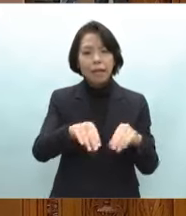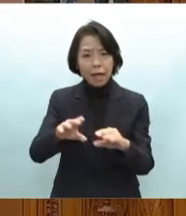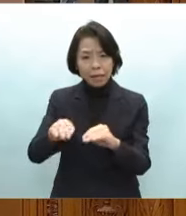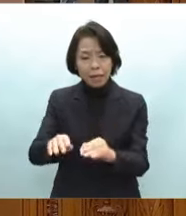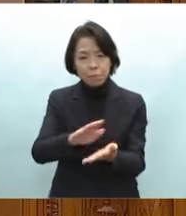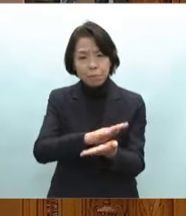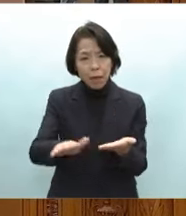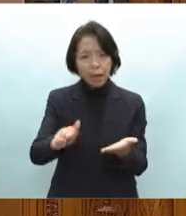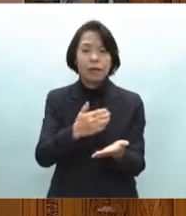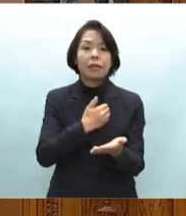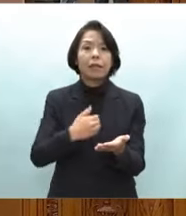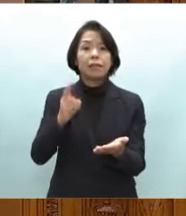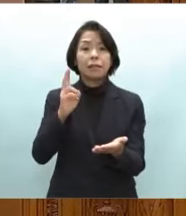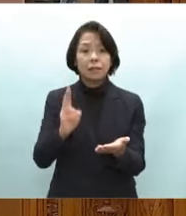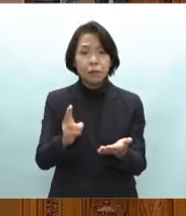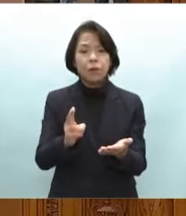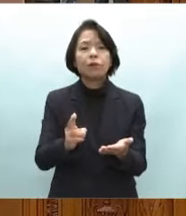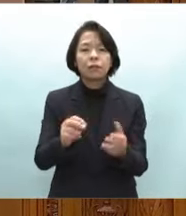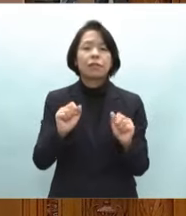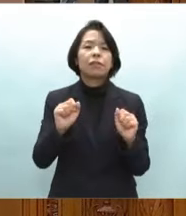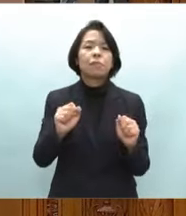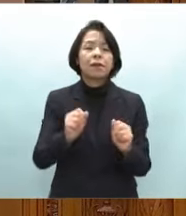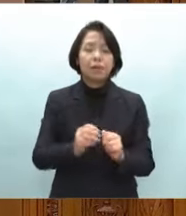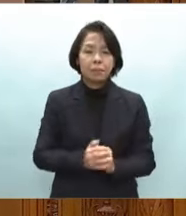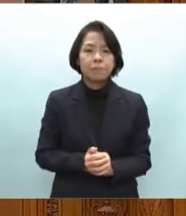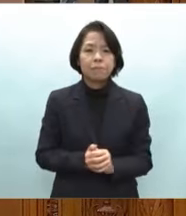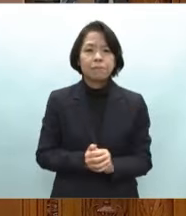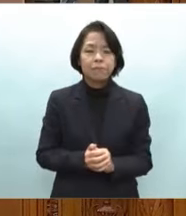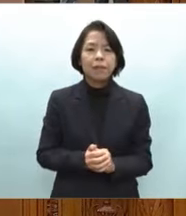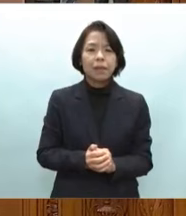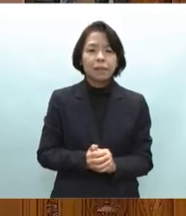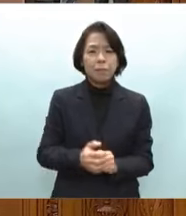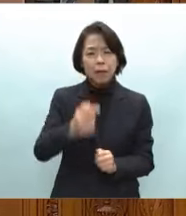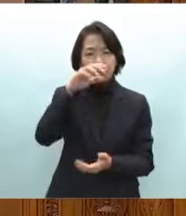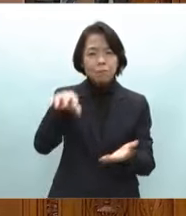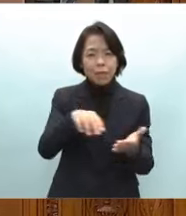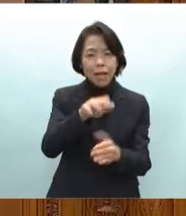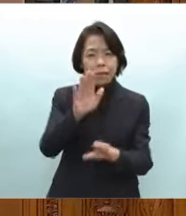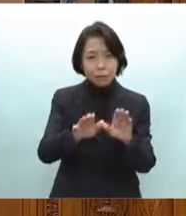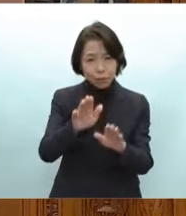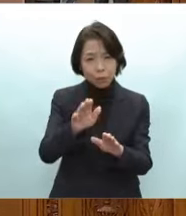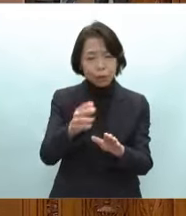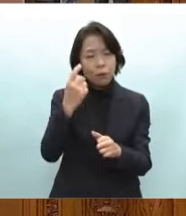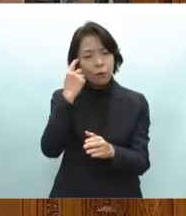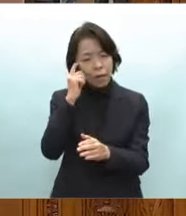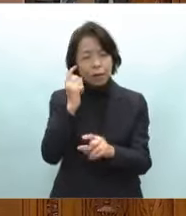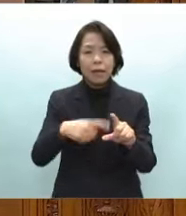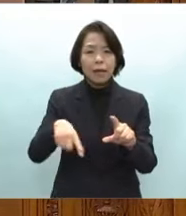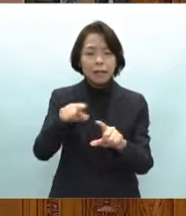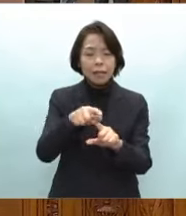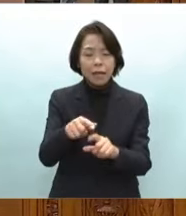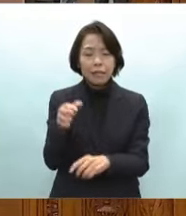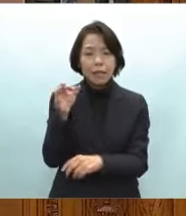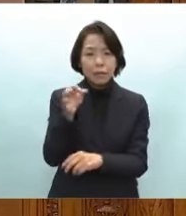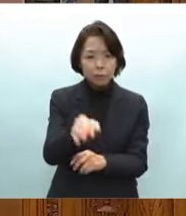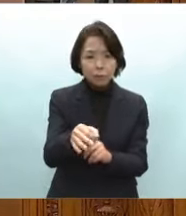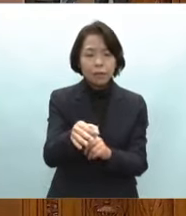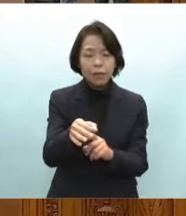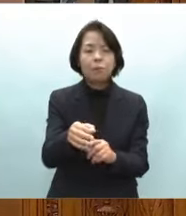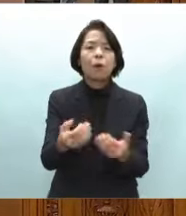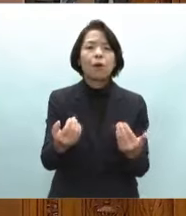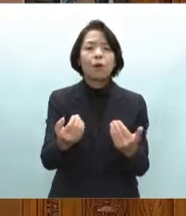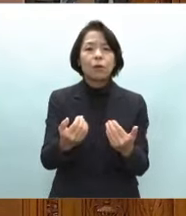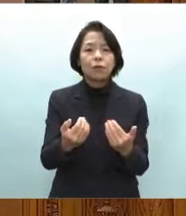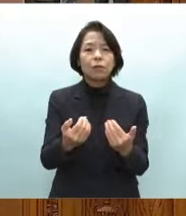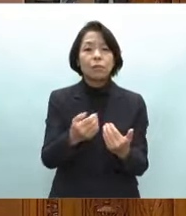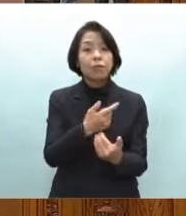去を行えるよう措置をいたしましたが被災状況を踏まえた上でさらなる負担軽減を含め必要な支